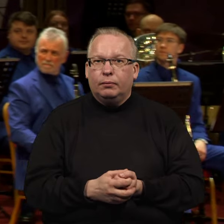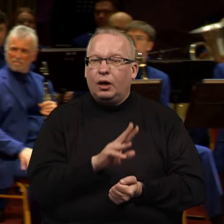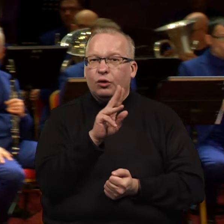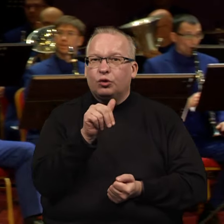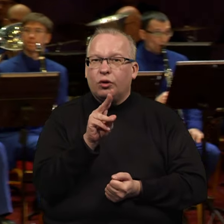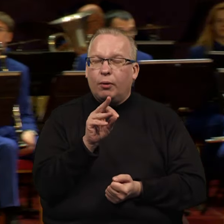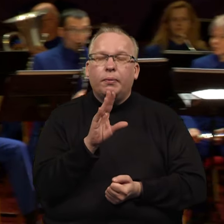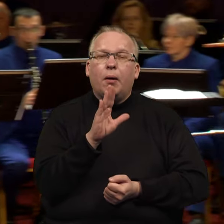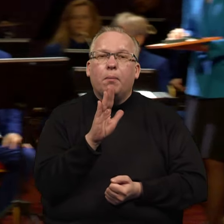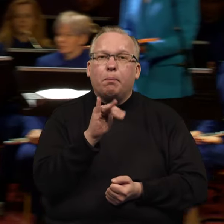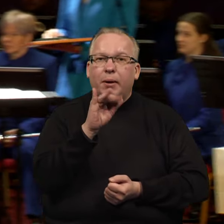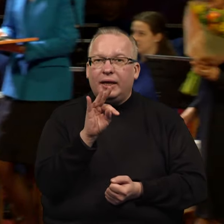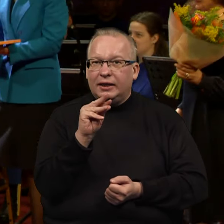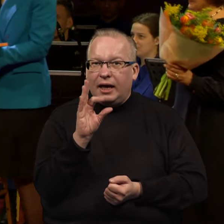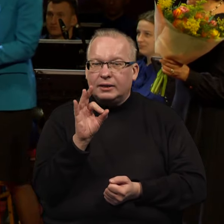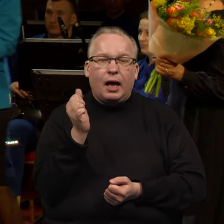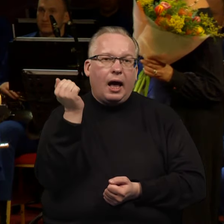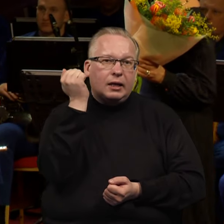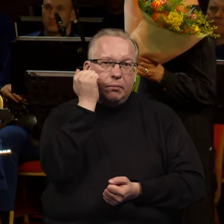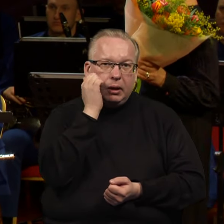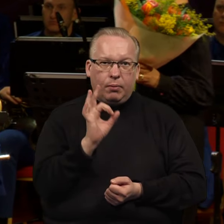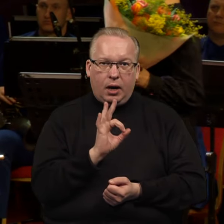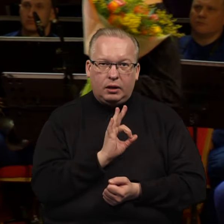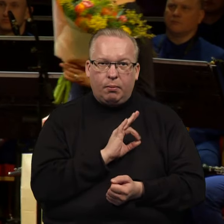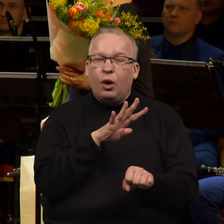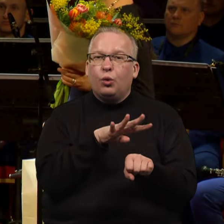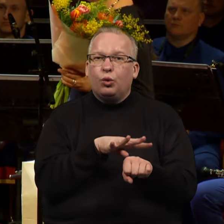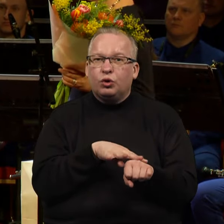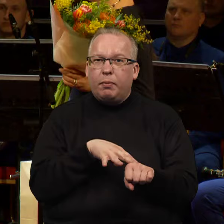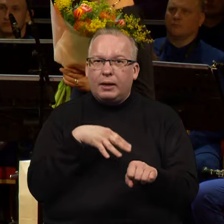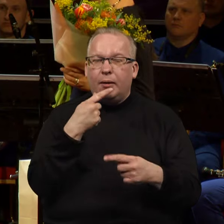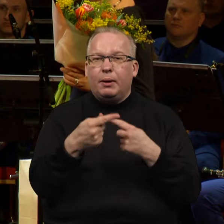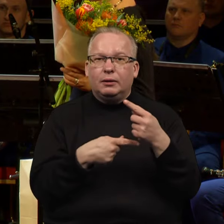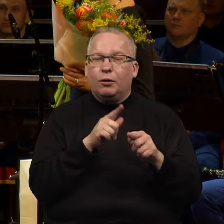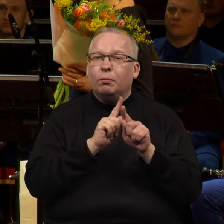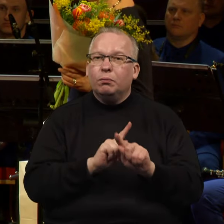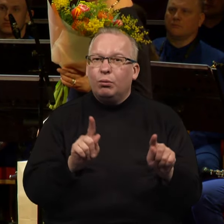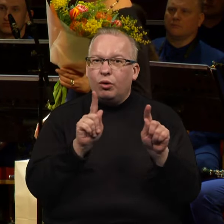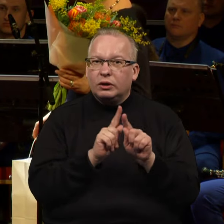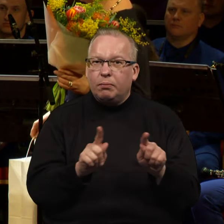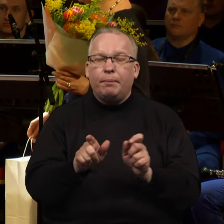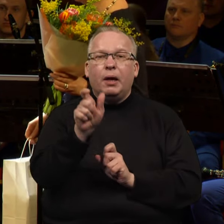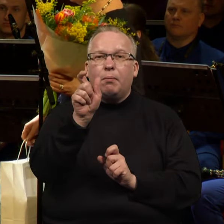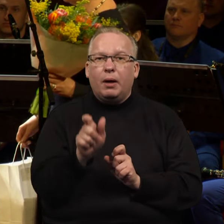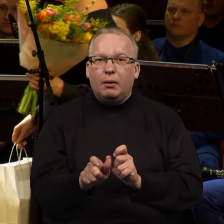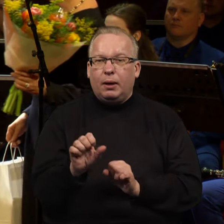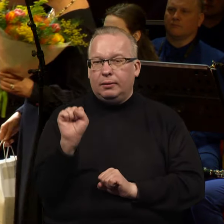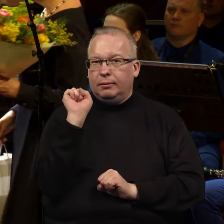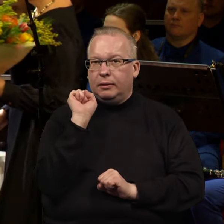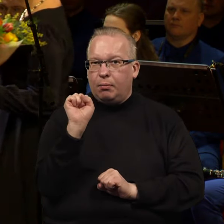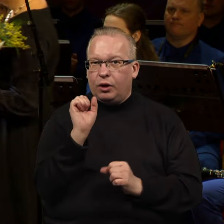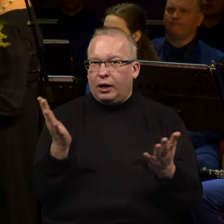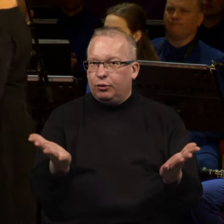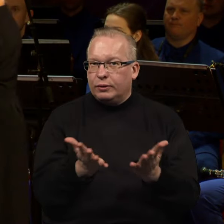Gabrielės Petkevičaitės bytės atminimo medalių už parlamentarizmo tradicijų puosėlymą, pilietiškumo ir demokratijos